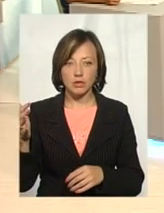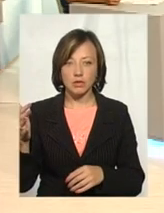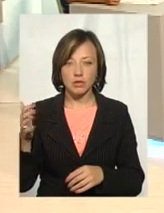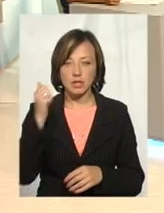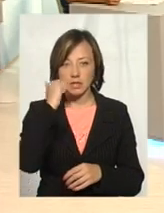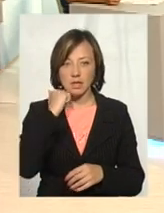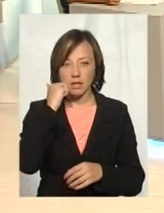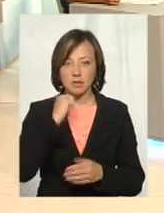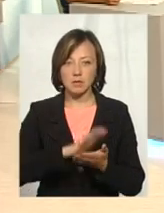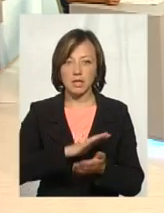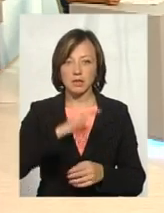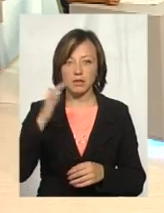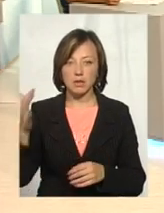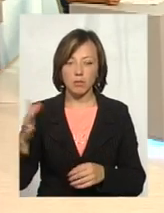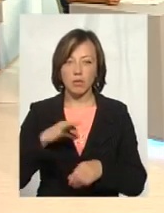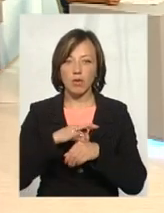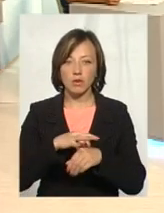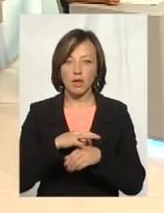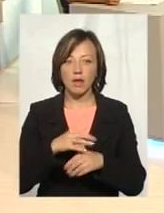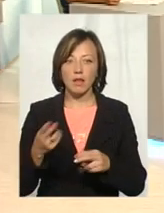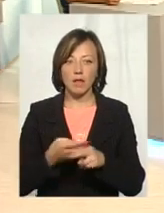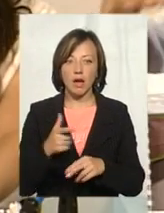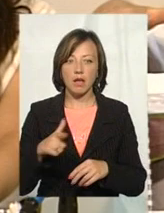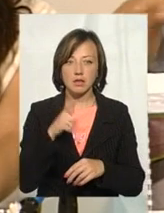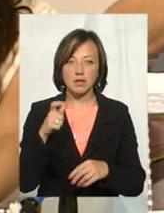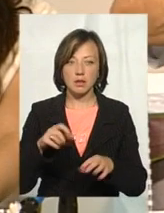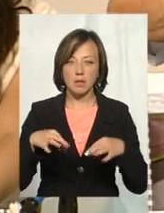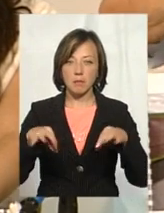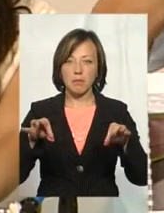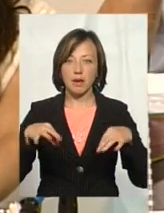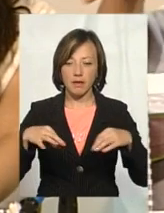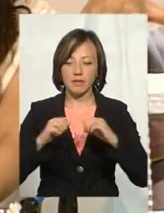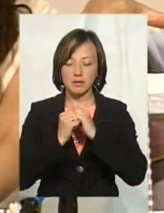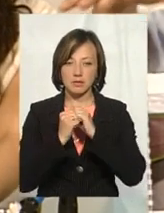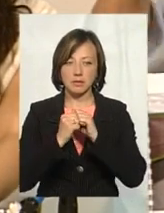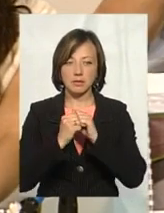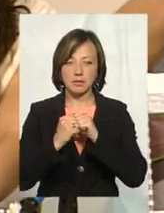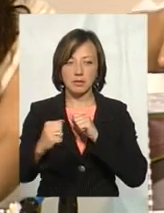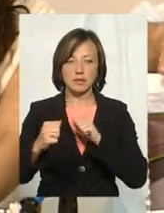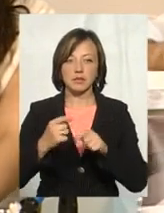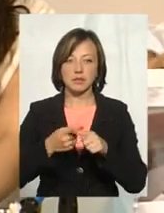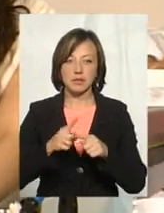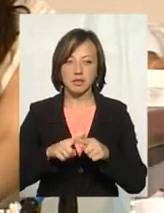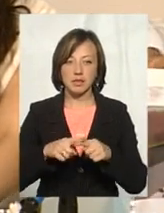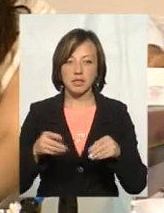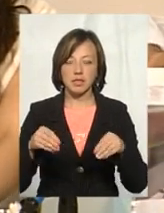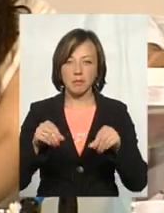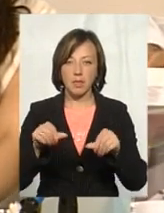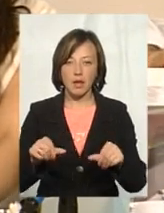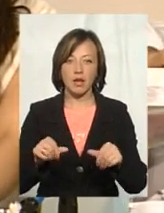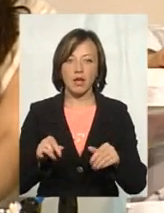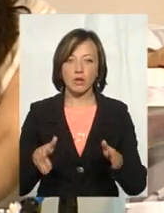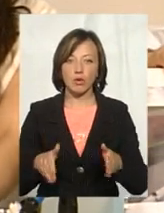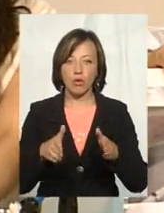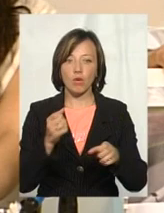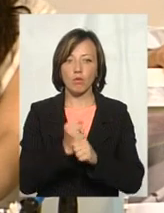Старе сміттєзвалище буде проводено дегазацією. Накривається плівкою, відповідними матами засипається земла, прокладається відповідно